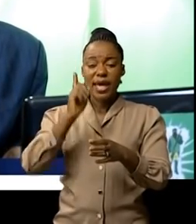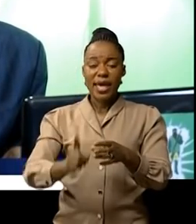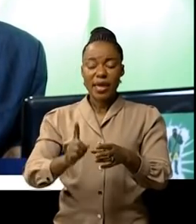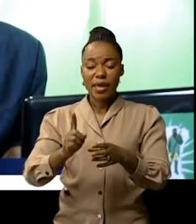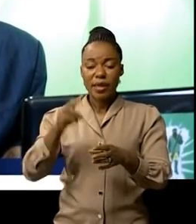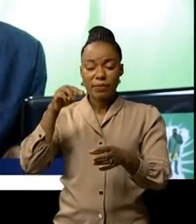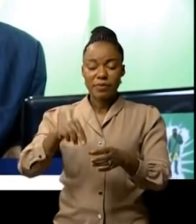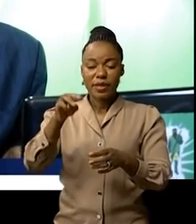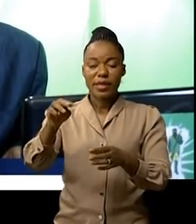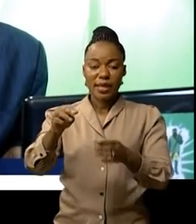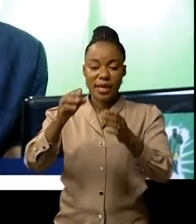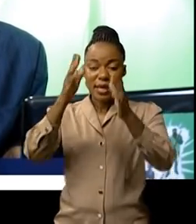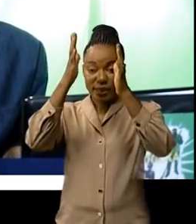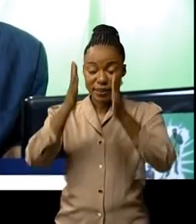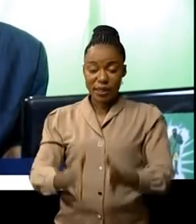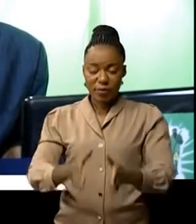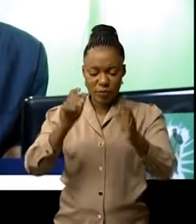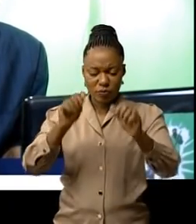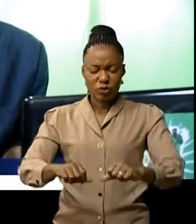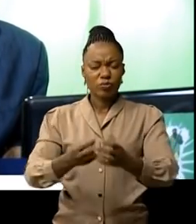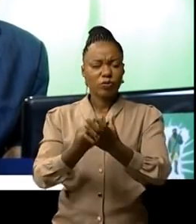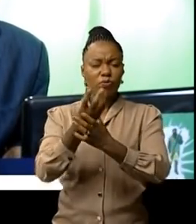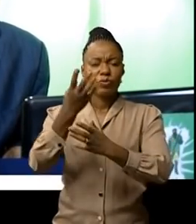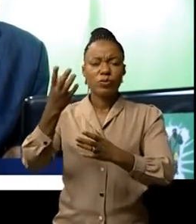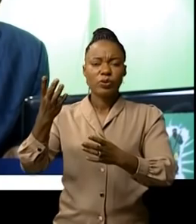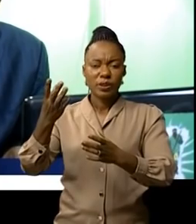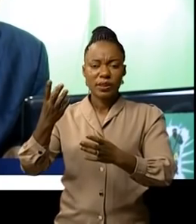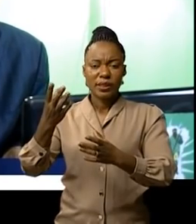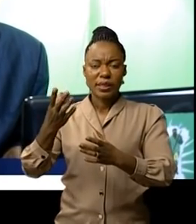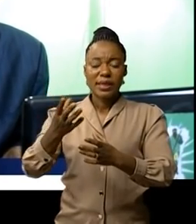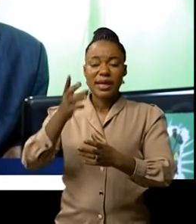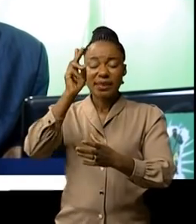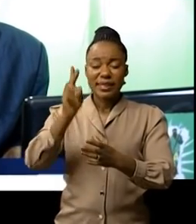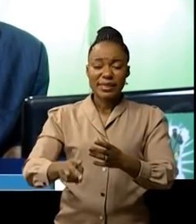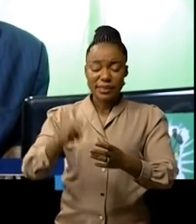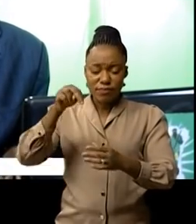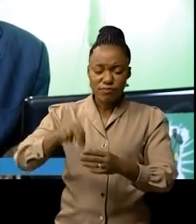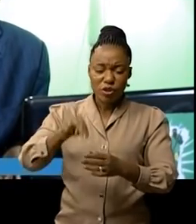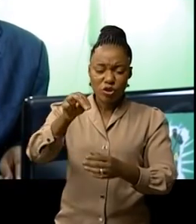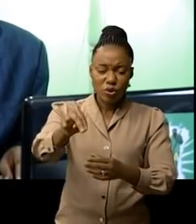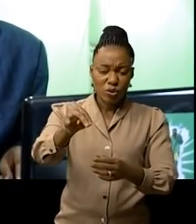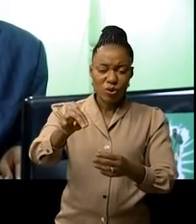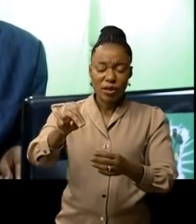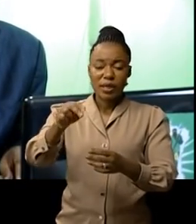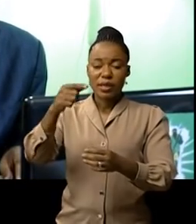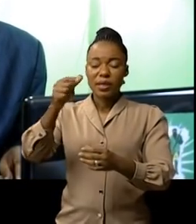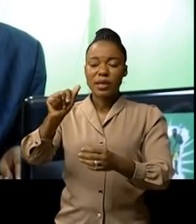2023 nous aurons produire 200 millions de tonnes de carbone